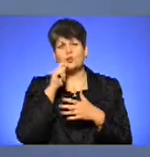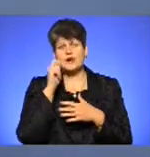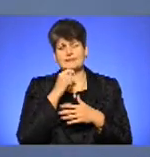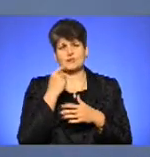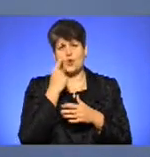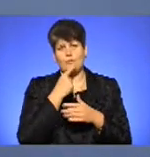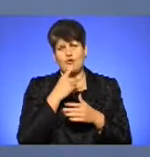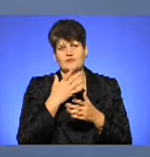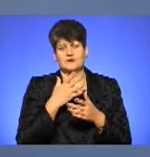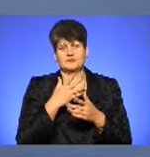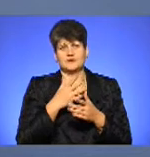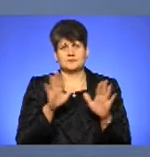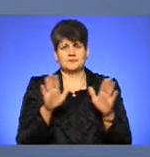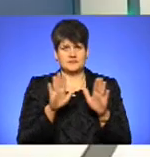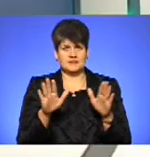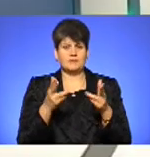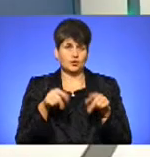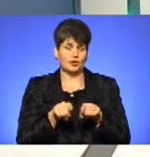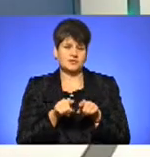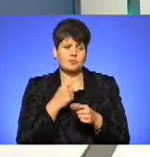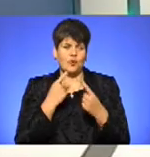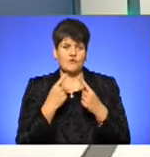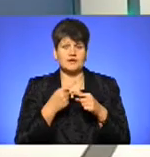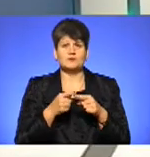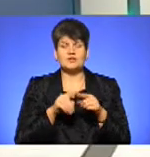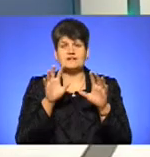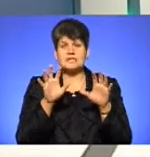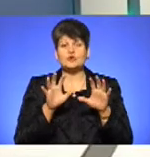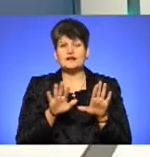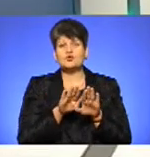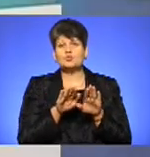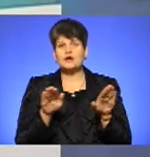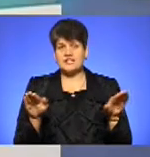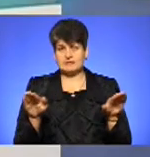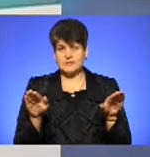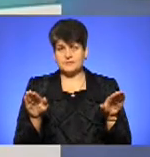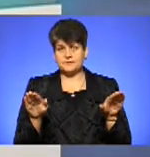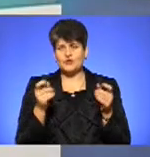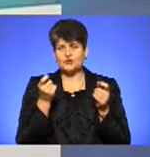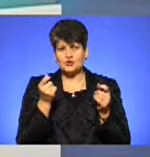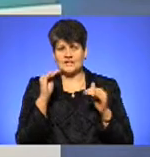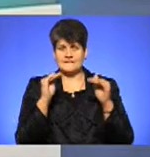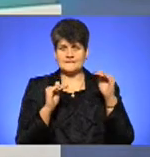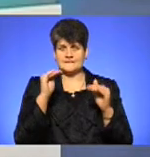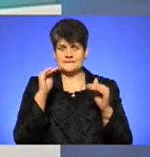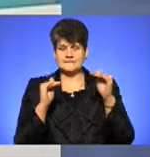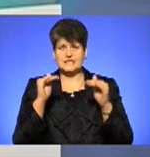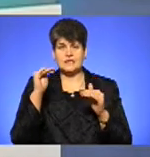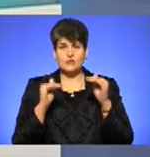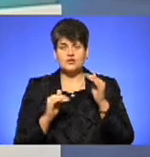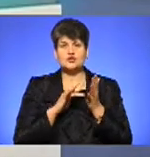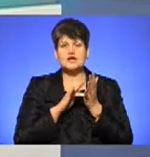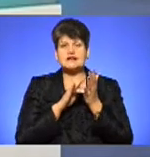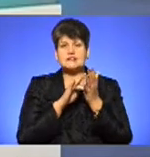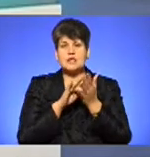репертуаром. Мій питань не буде. До речі, ми говорили про те, що на законодавчому рівні дещо відрегульовано щодо гастролей